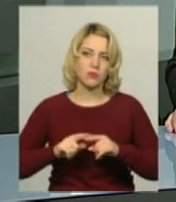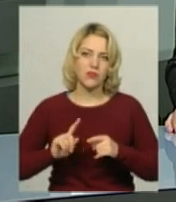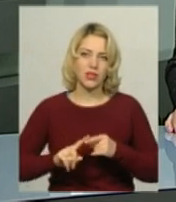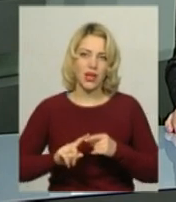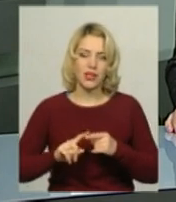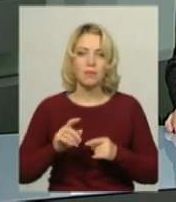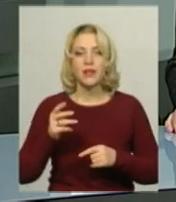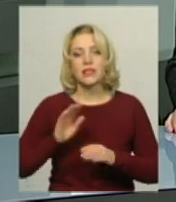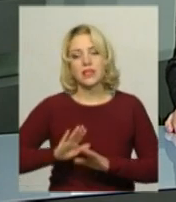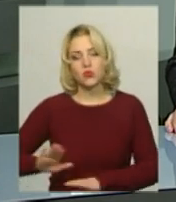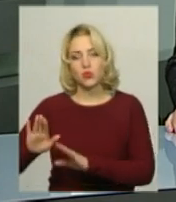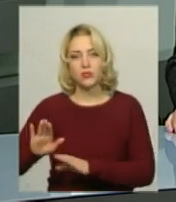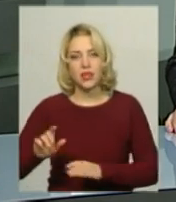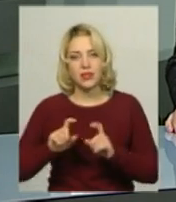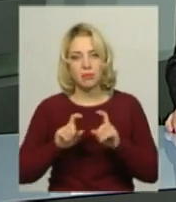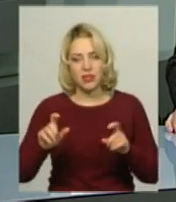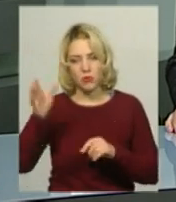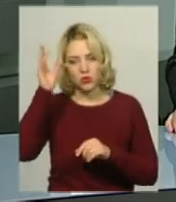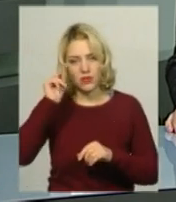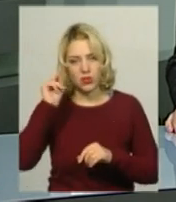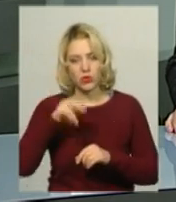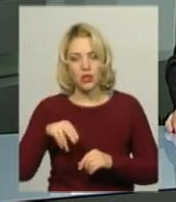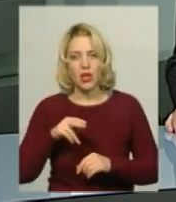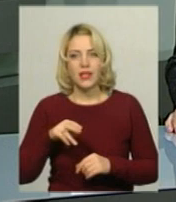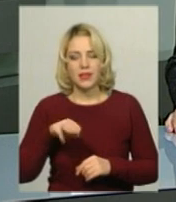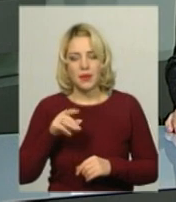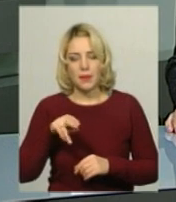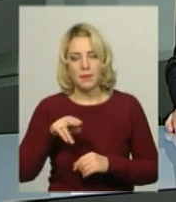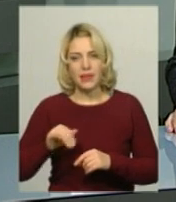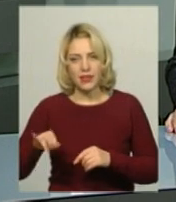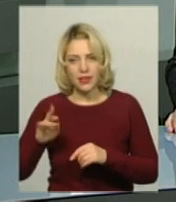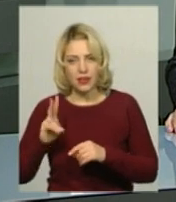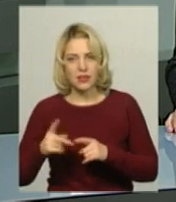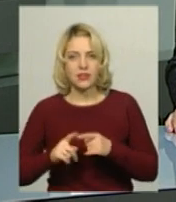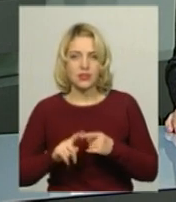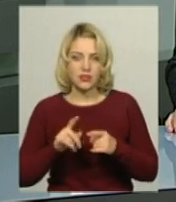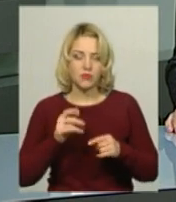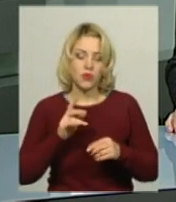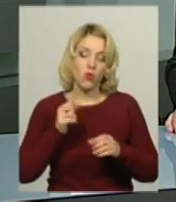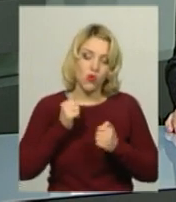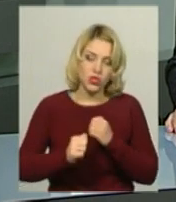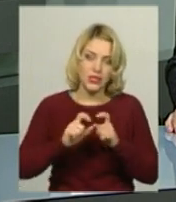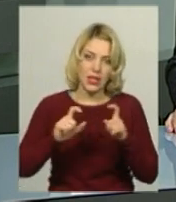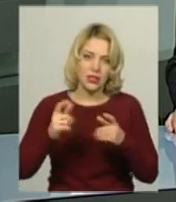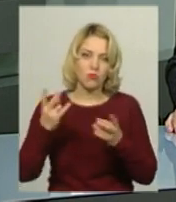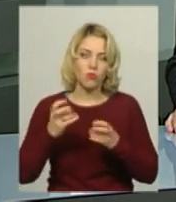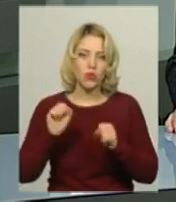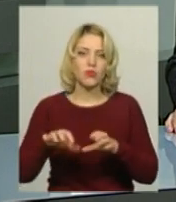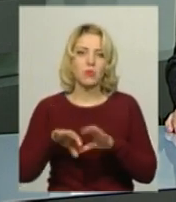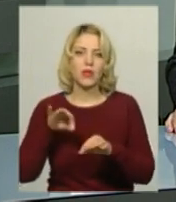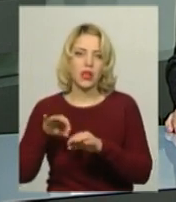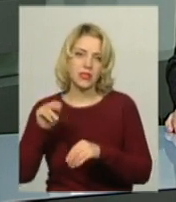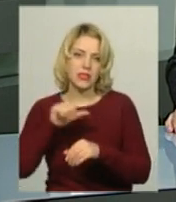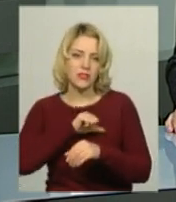Хмельницької ОДА Тетяна Допляк. За новим законом про освіту, кожен навчальний заклад вправі сам обирати дату початку канікул, додає Тетяна Допляк.